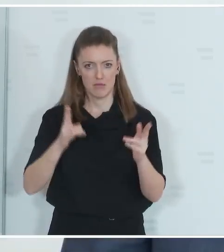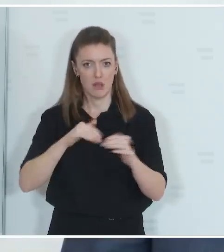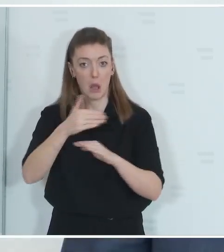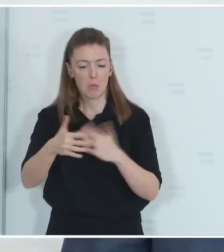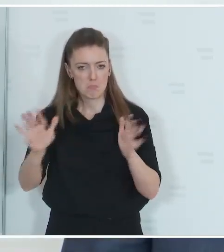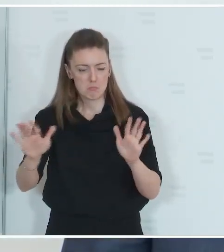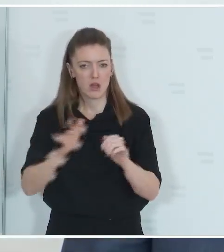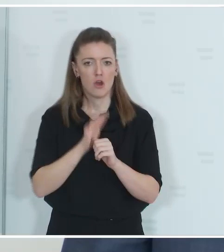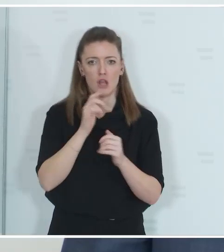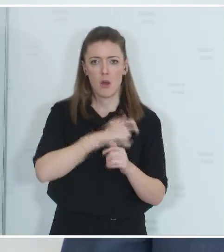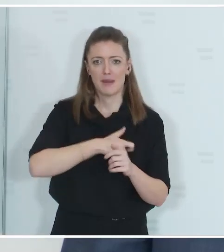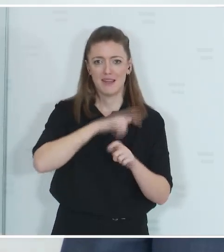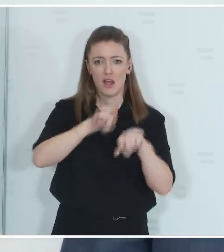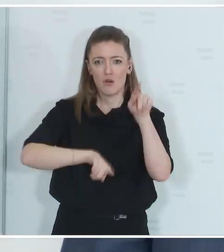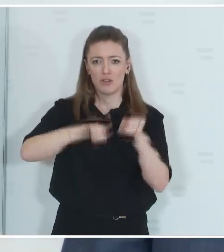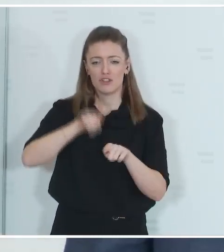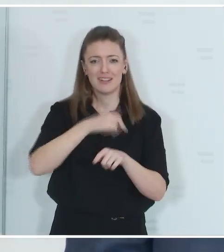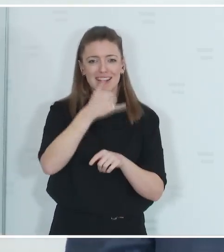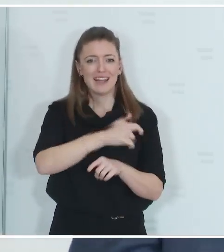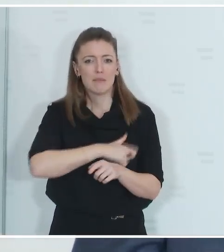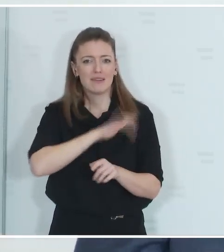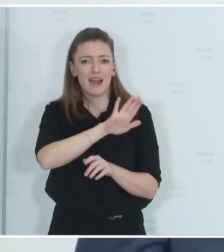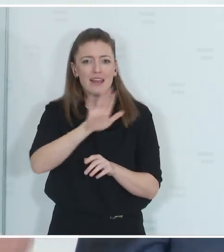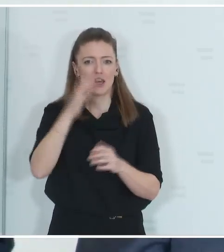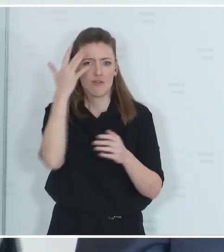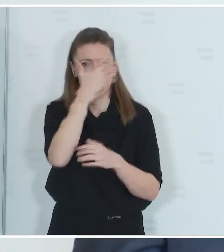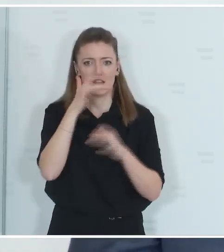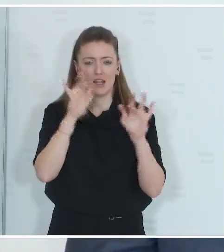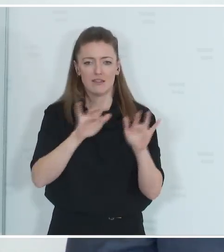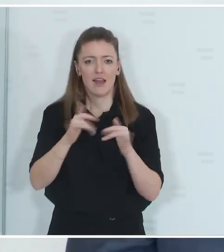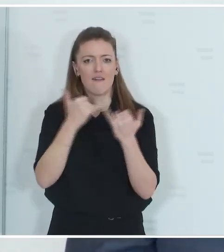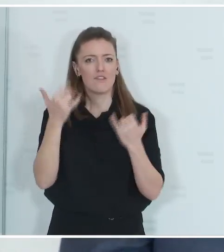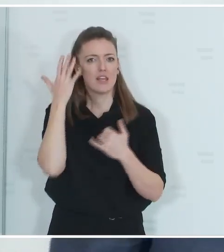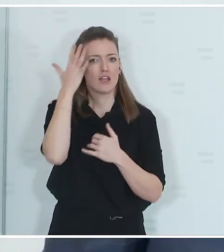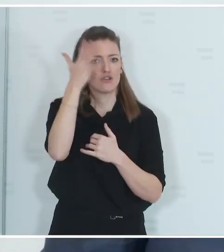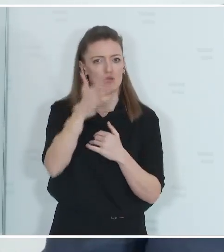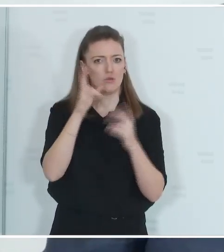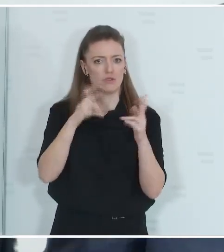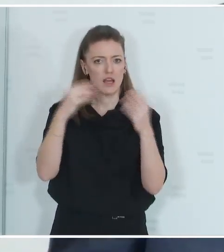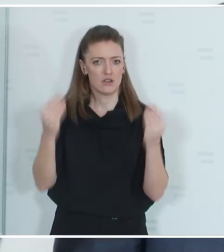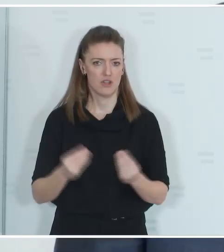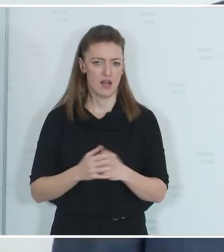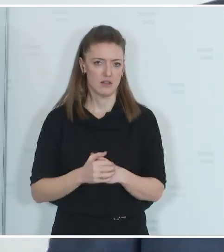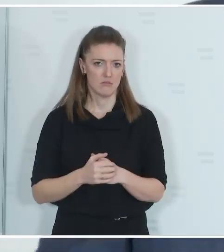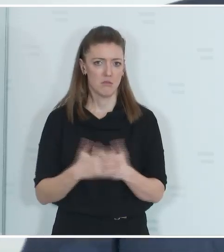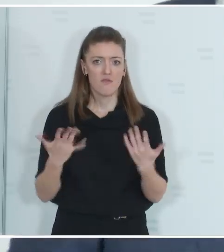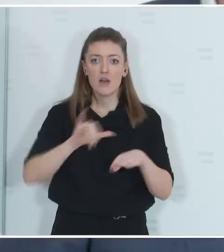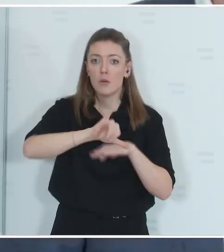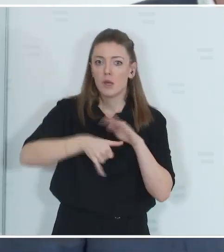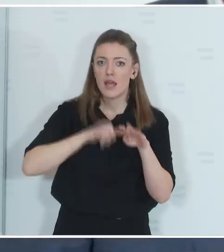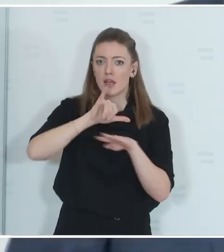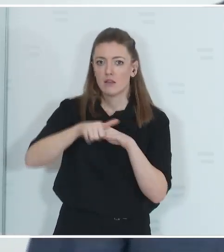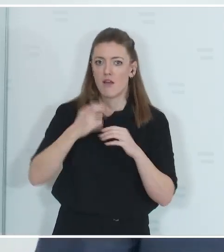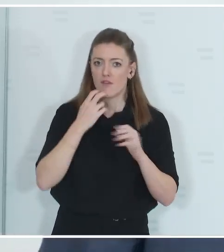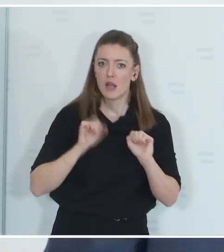Parteien, hat auch jede einzelne Partei ihre Vorstellungen, wie sie die Zukunft gestalten will, welche Projekte sie